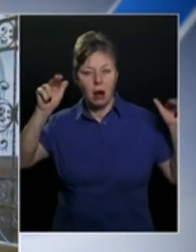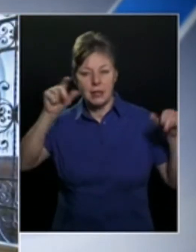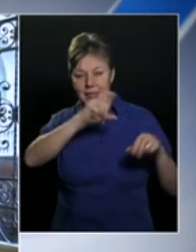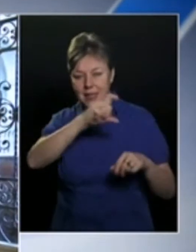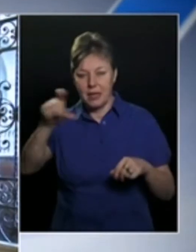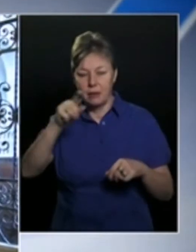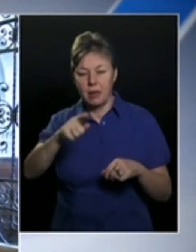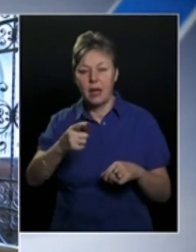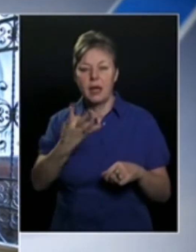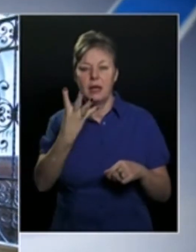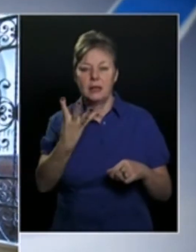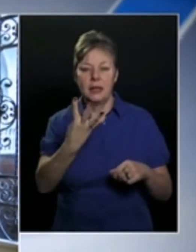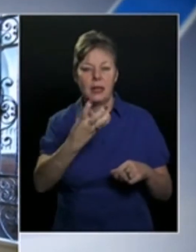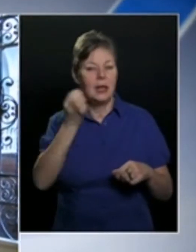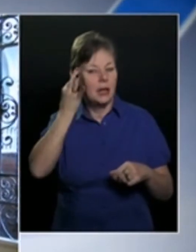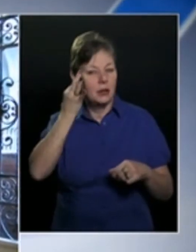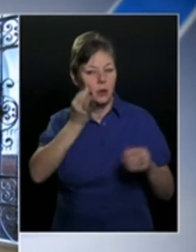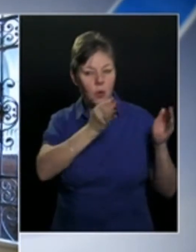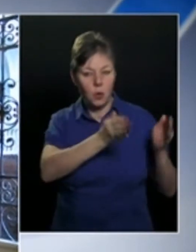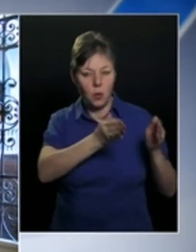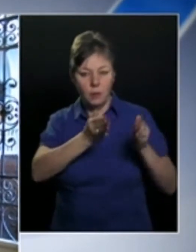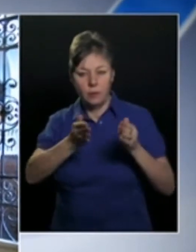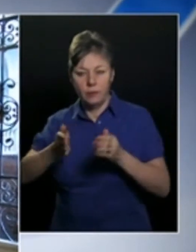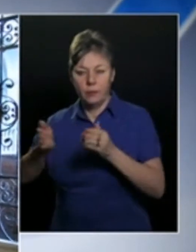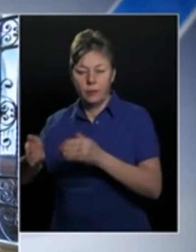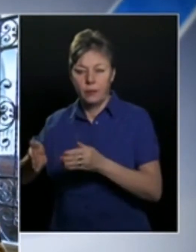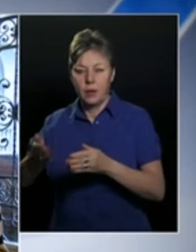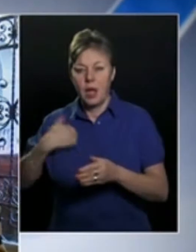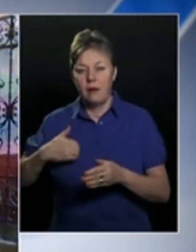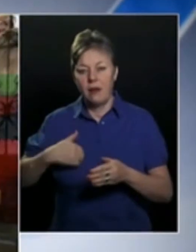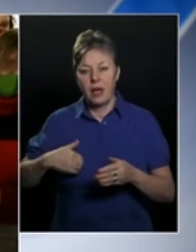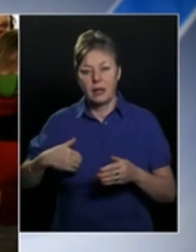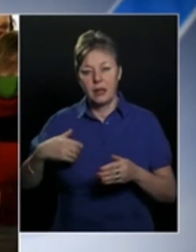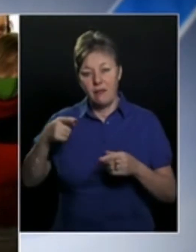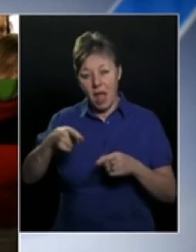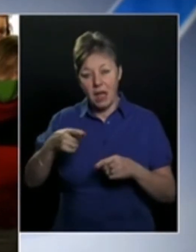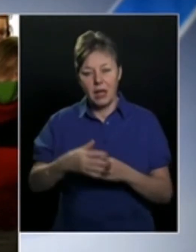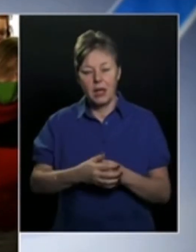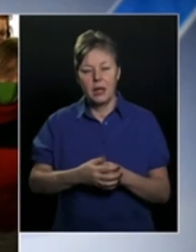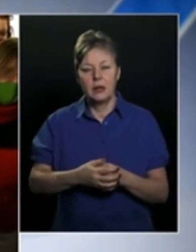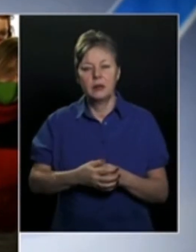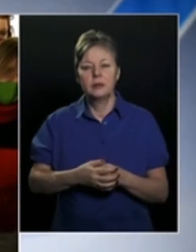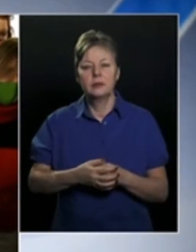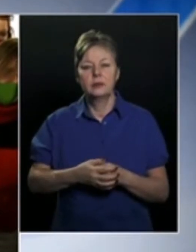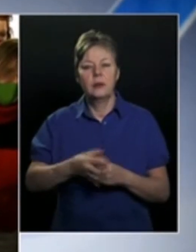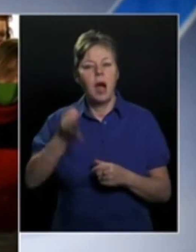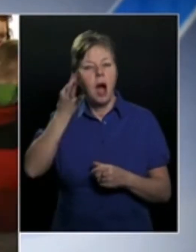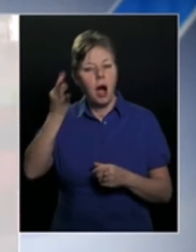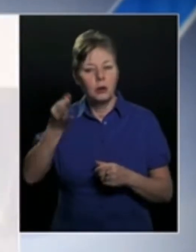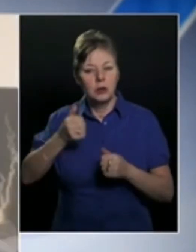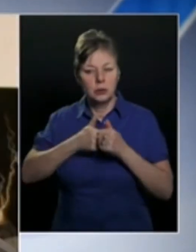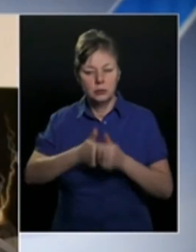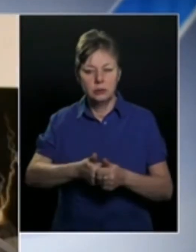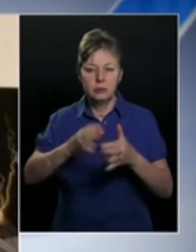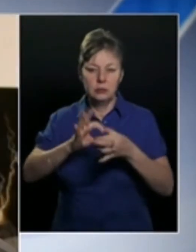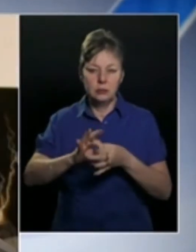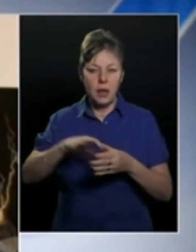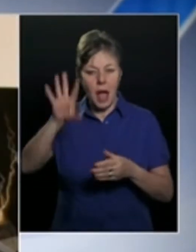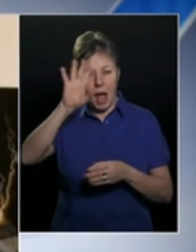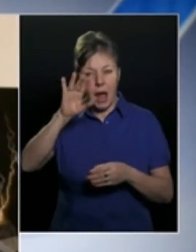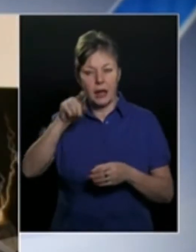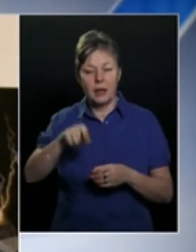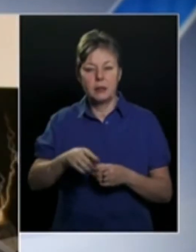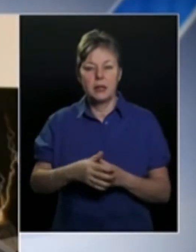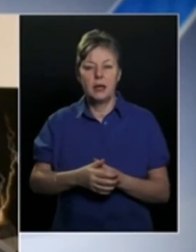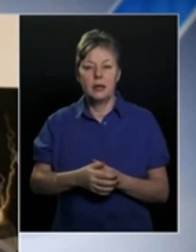alkotása. Négy nő alak van rajta, fekete-fehérben megfestve. Az audionarráció kapcsán el